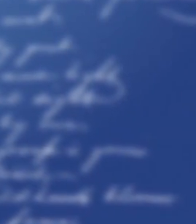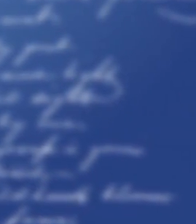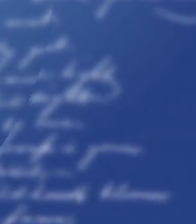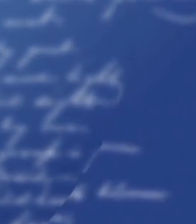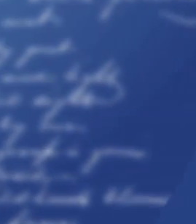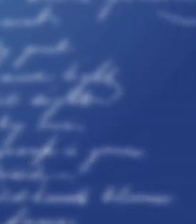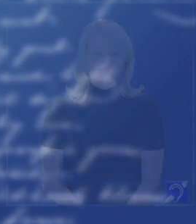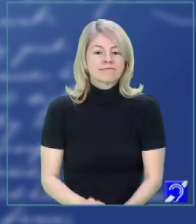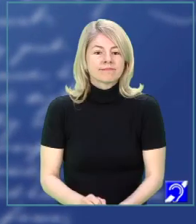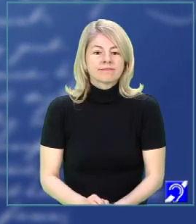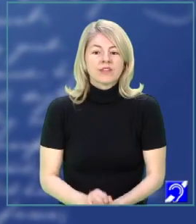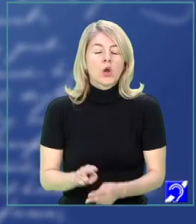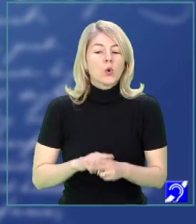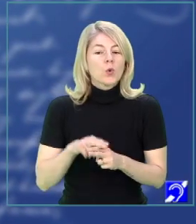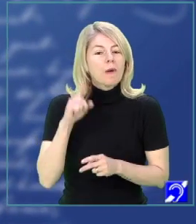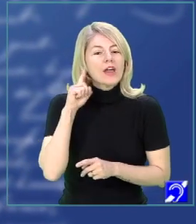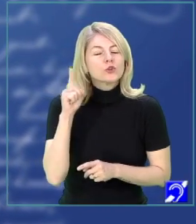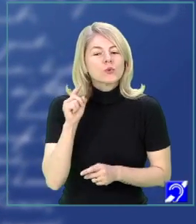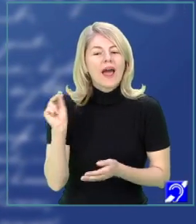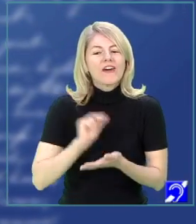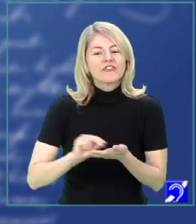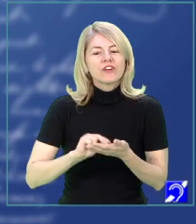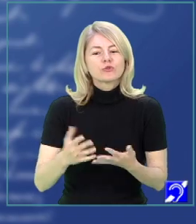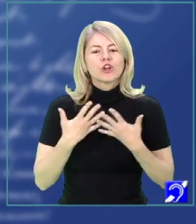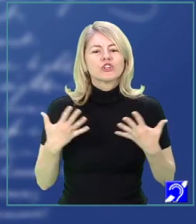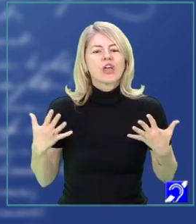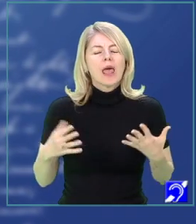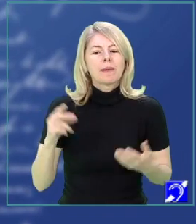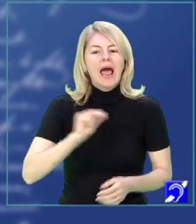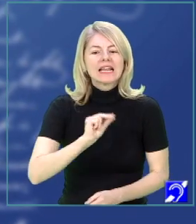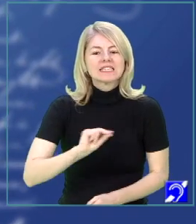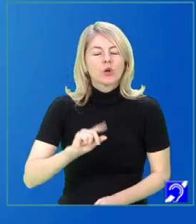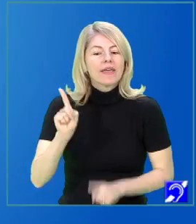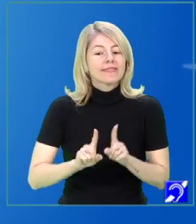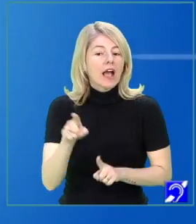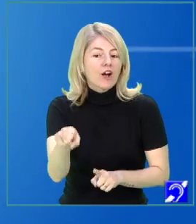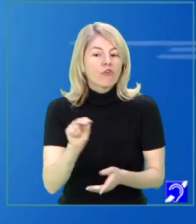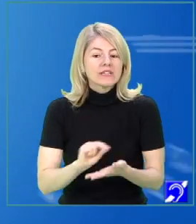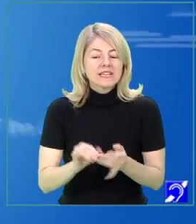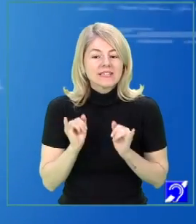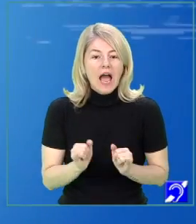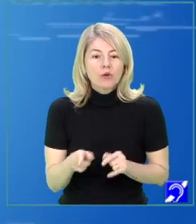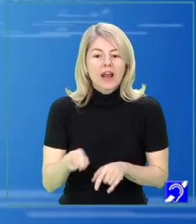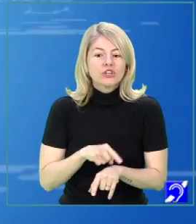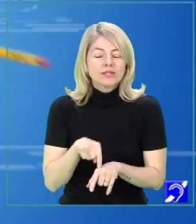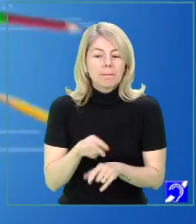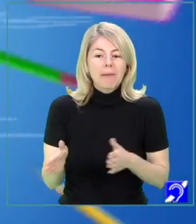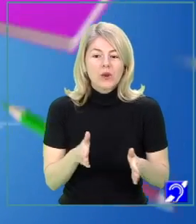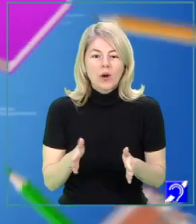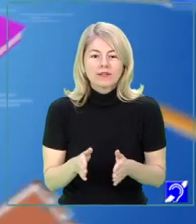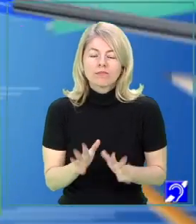Cum ar suna oare versuri celebre ale marilor poeți dacă le-ați rescrie voi, acum, în aceste zile?